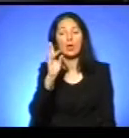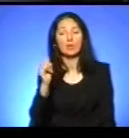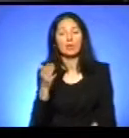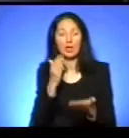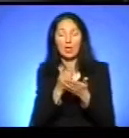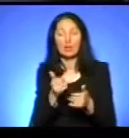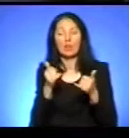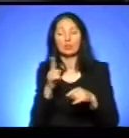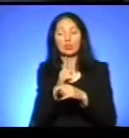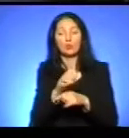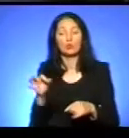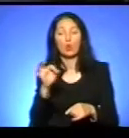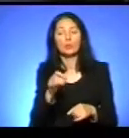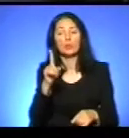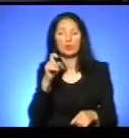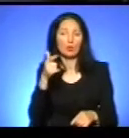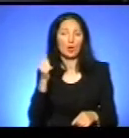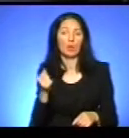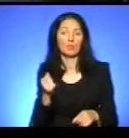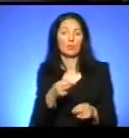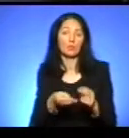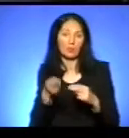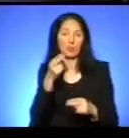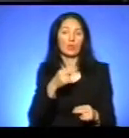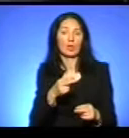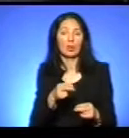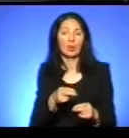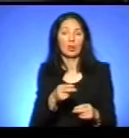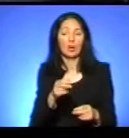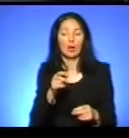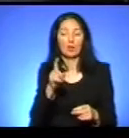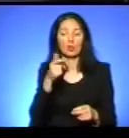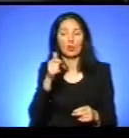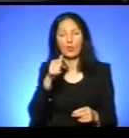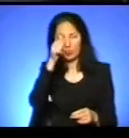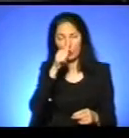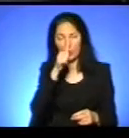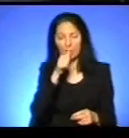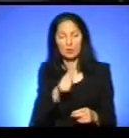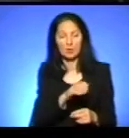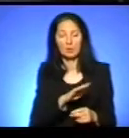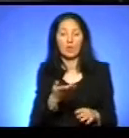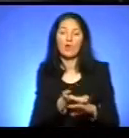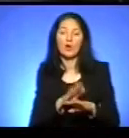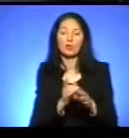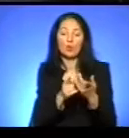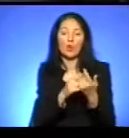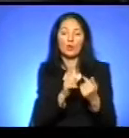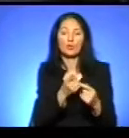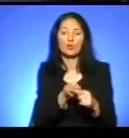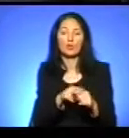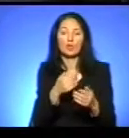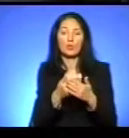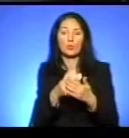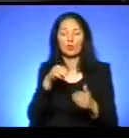для Тернопільської області на рівні 100 гривень. Це приблизно 30 поїздок на місяць. Неважко порахувати, що це близько